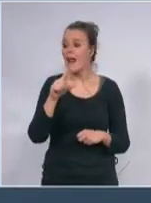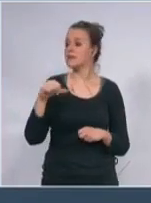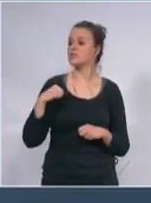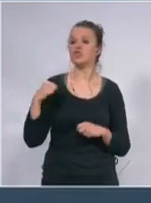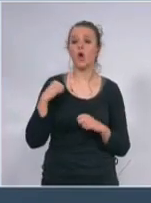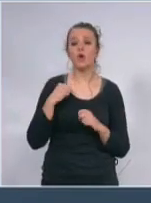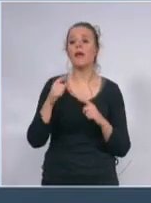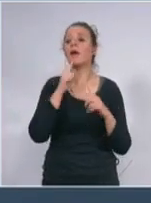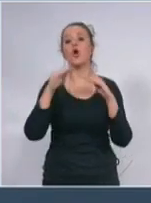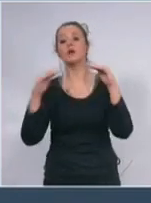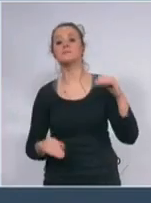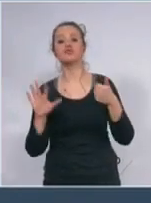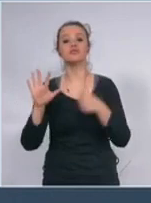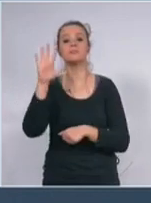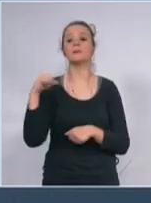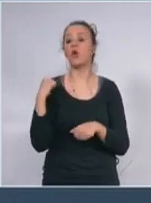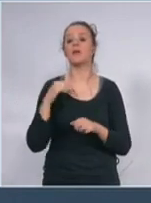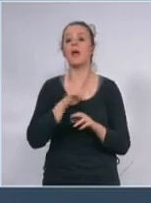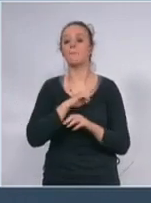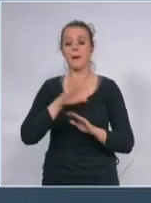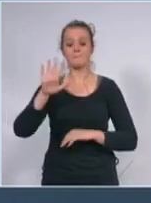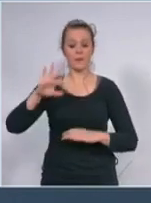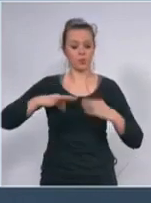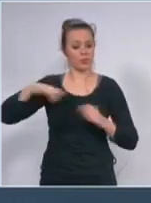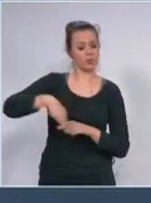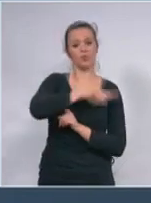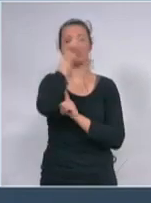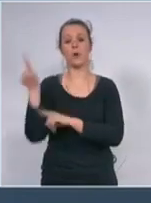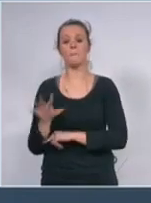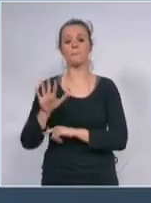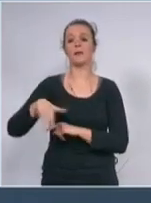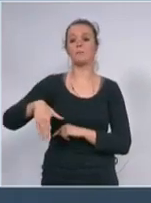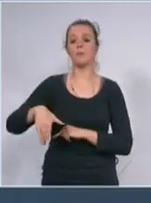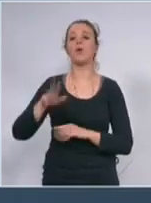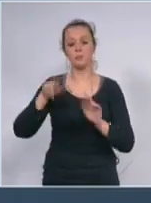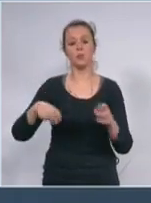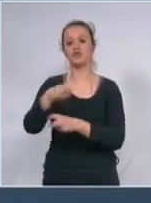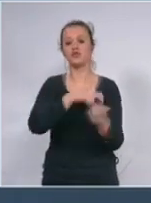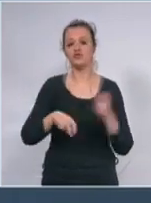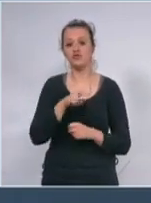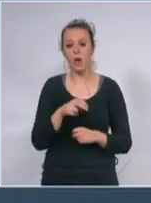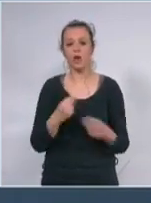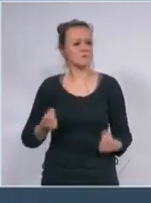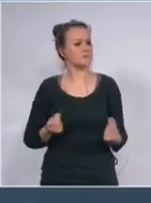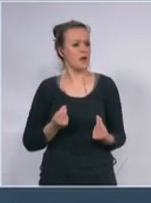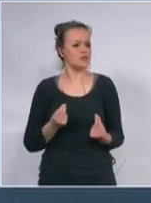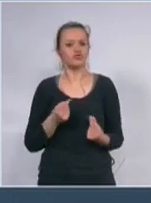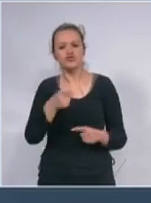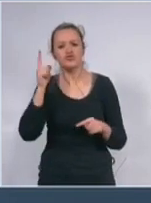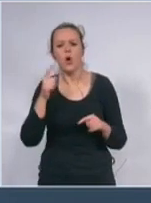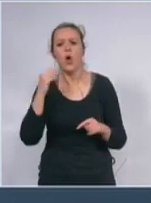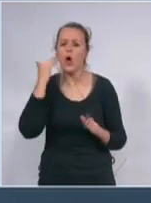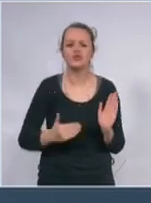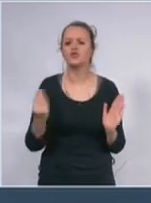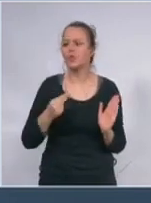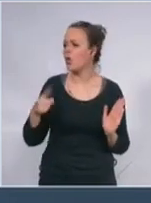godina se kreću, jer očigledno da mi ne možemo da budemo dovoljno disciplinovani. želim